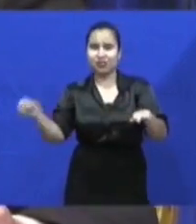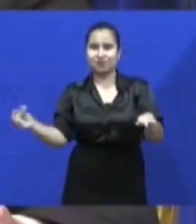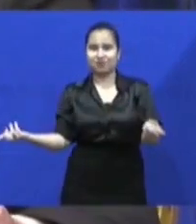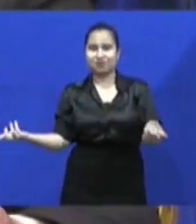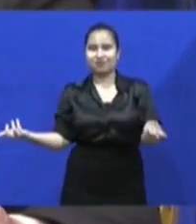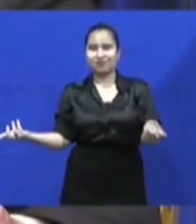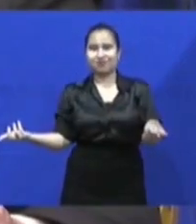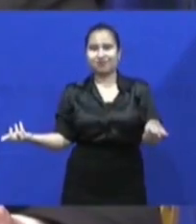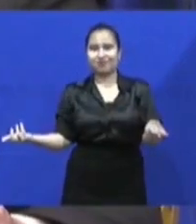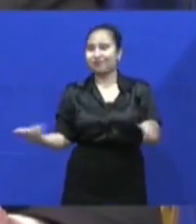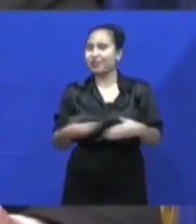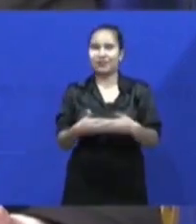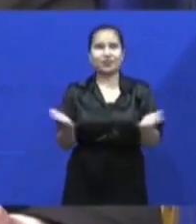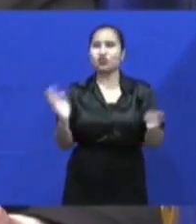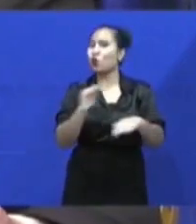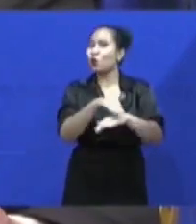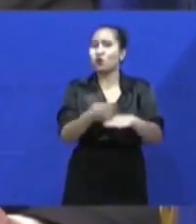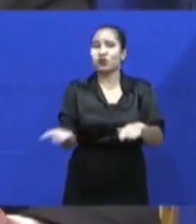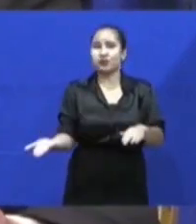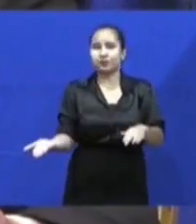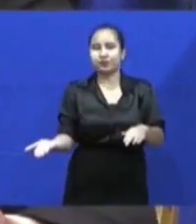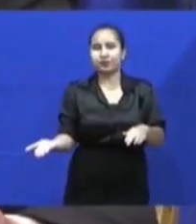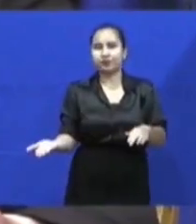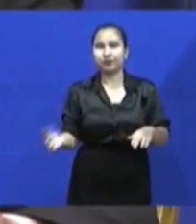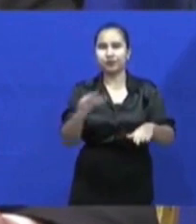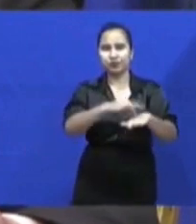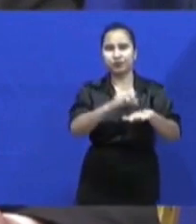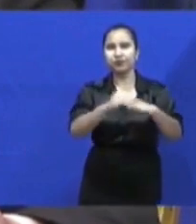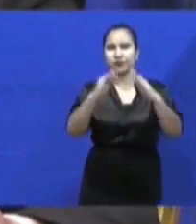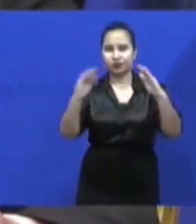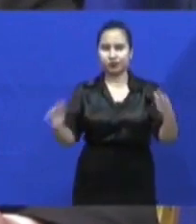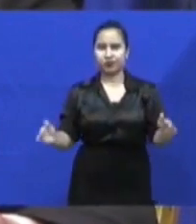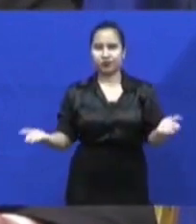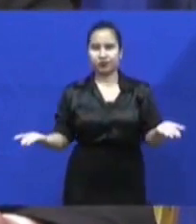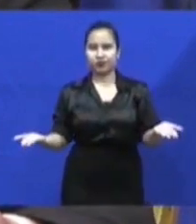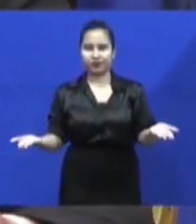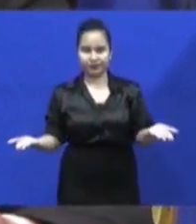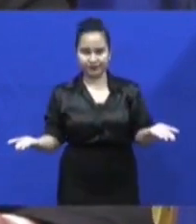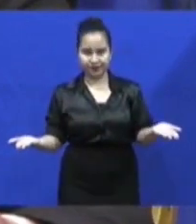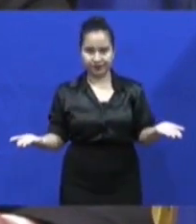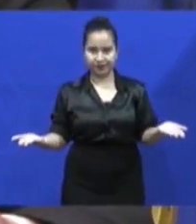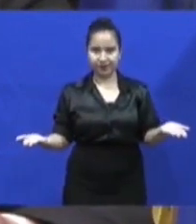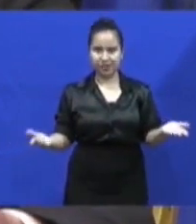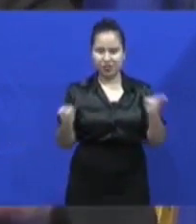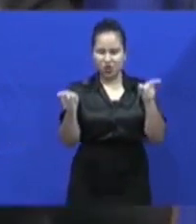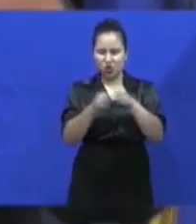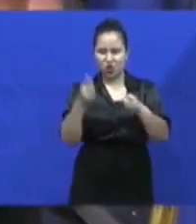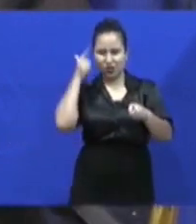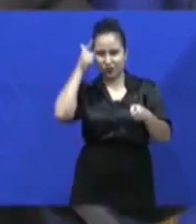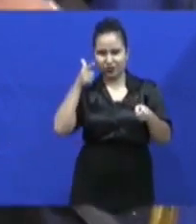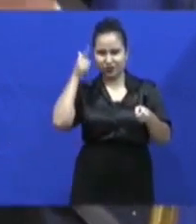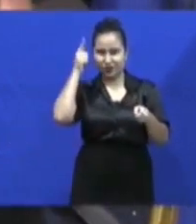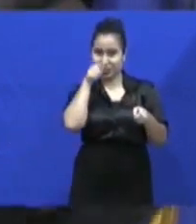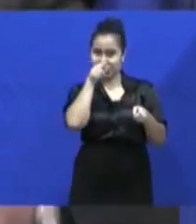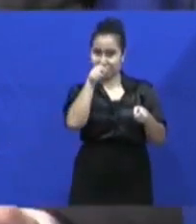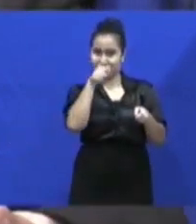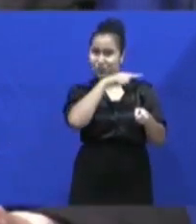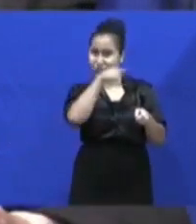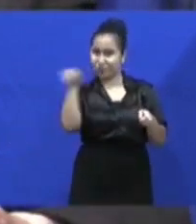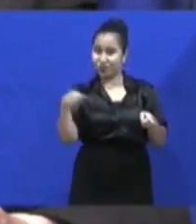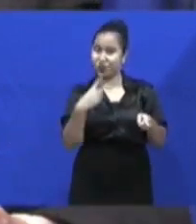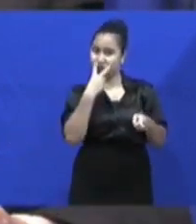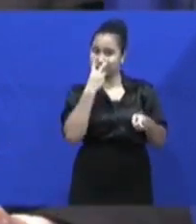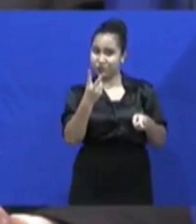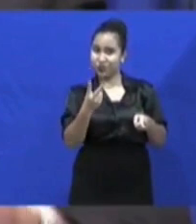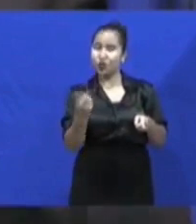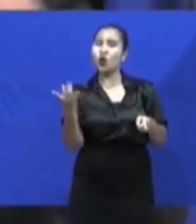Dus ja, de ziekenhuizen zijn equipped, ik heb het laatst geprobeerd te zetten in een kort filmpje voor jullie, dat jullie ook kunnen zien hoe het staat